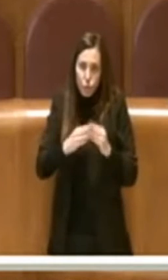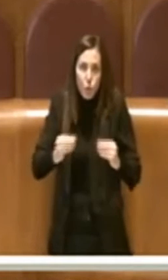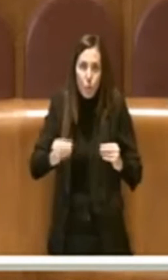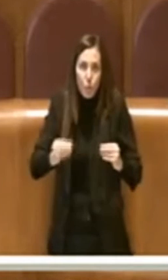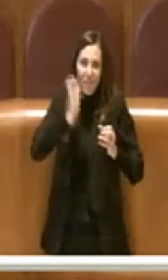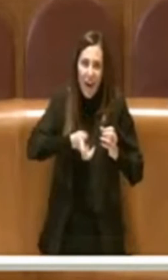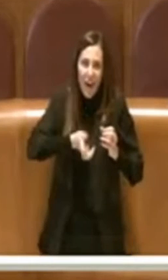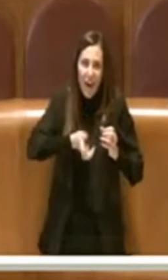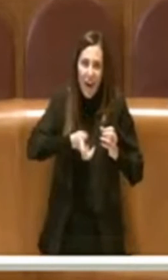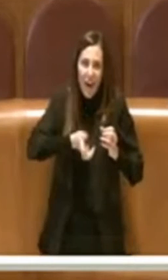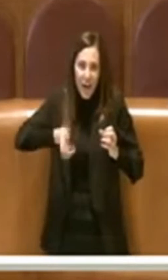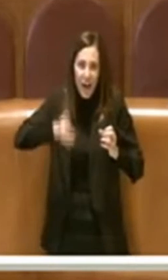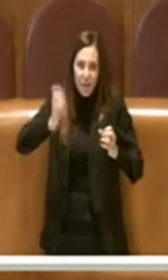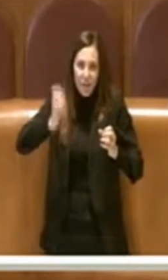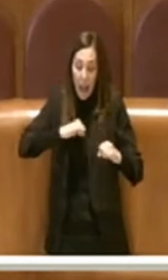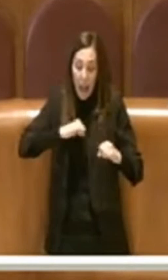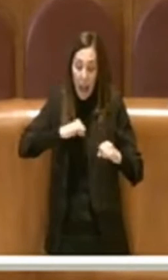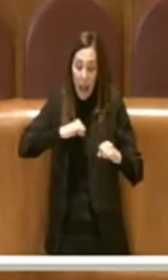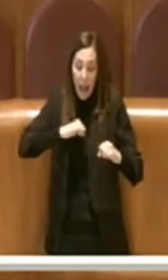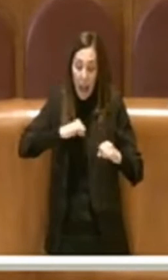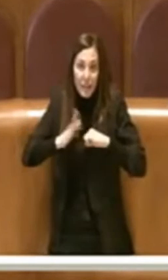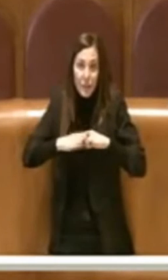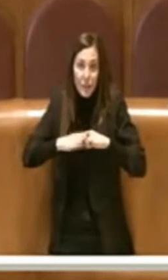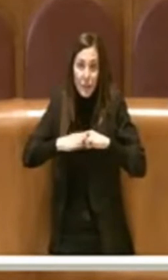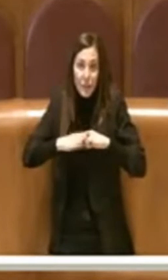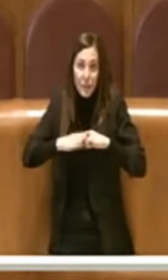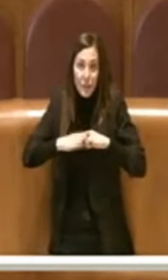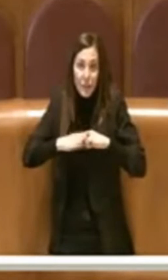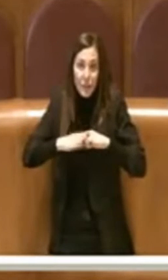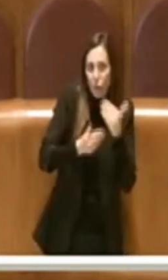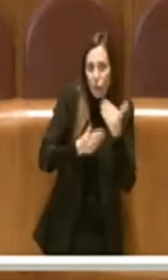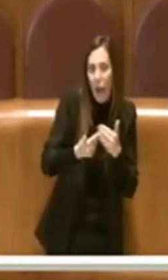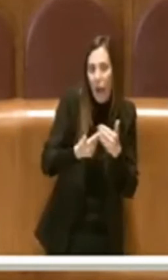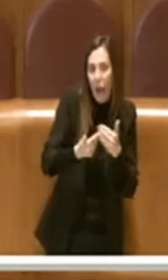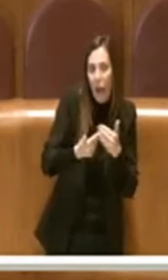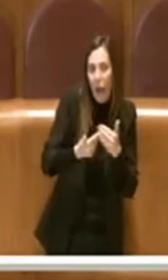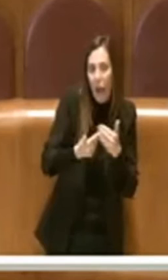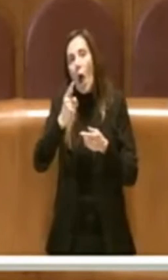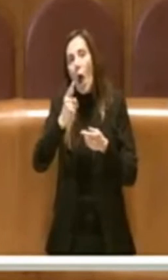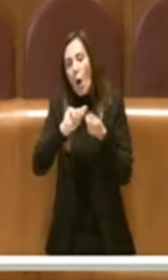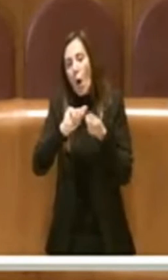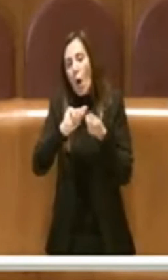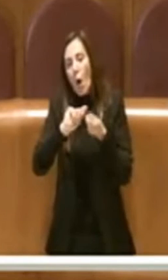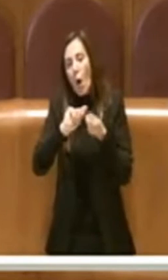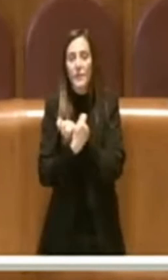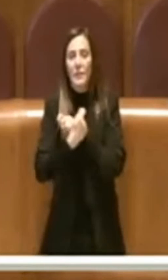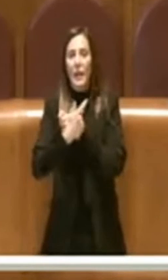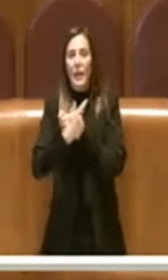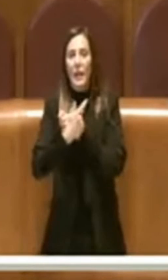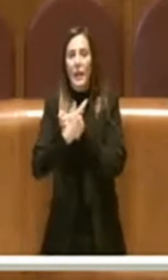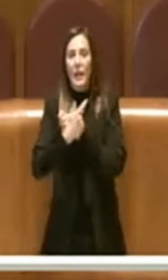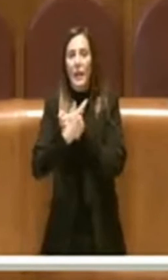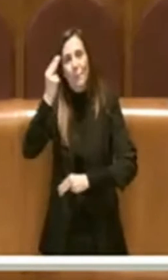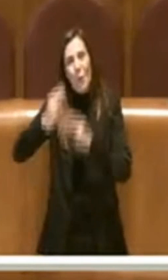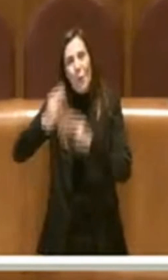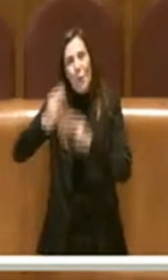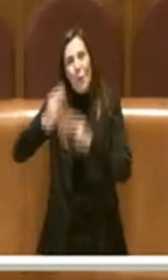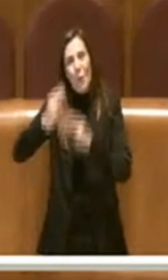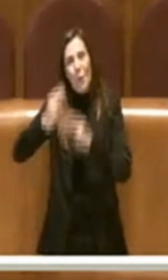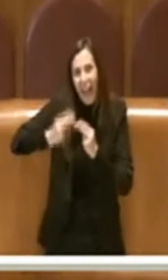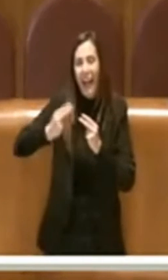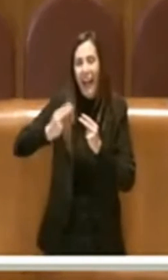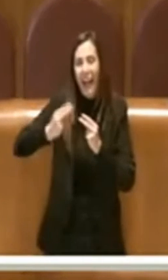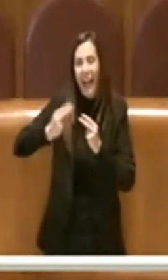che poi l'amministrazione potrà in un certo senso evolvere, migliorare, correggere, utilizzare come ad esempio il bilancio anche